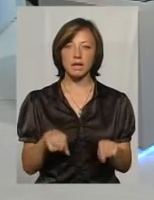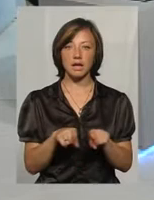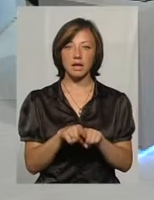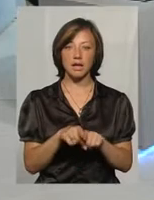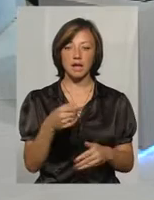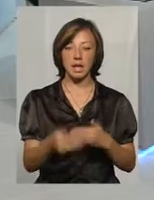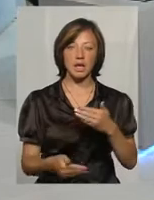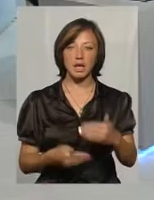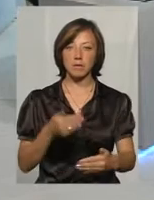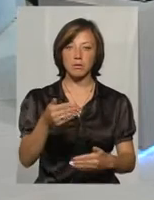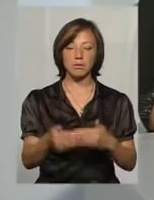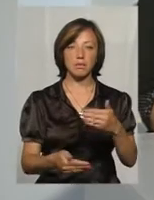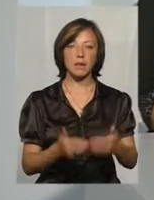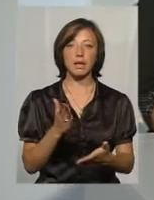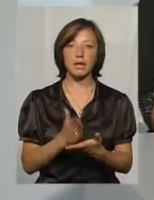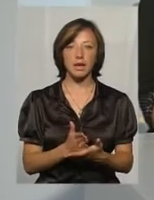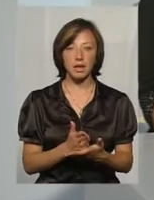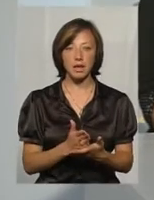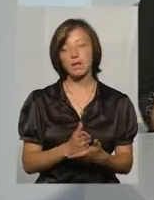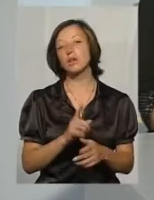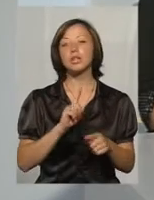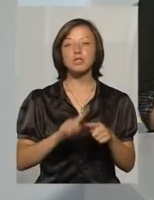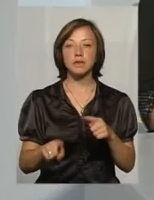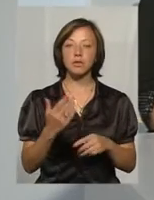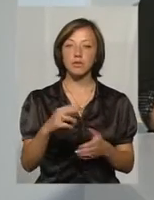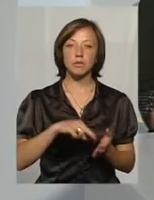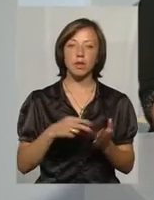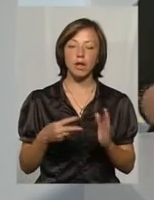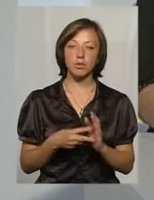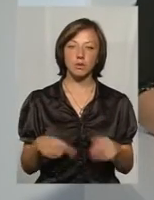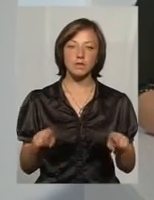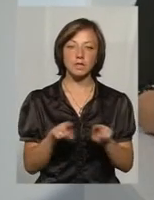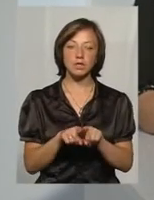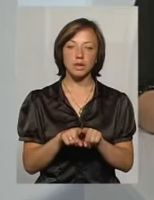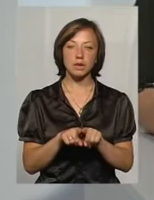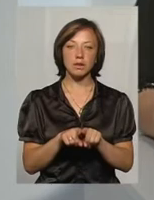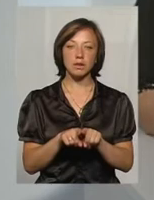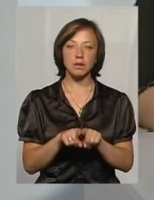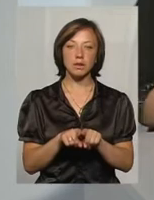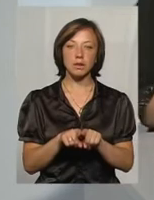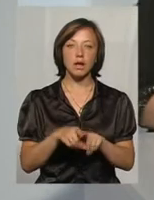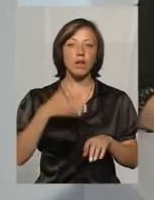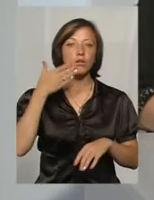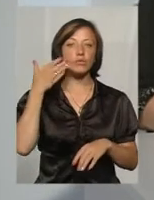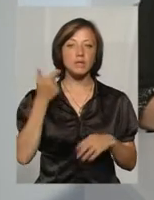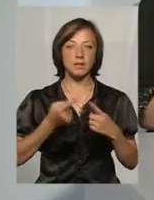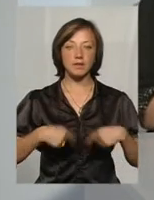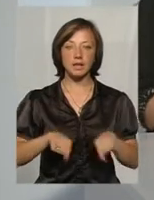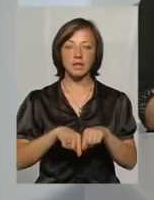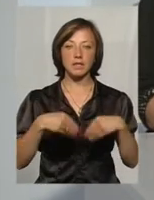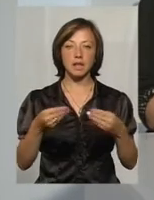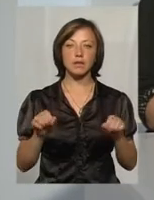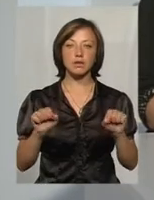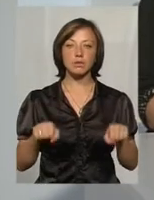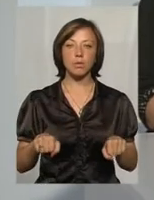ритм, який є. А наскільки швидко ви плануєте все ж таки розгрузити трошки відділення і дати змогу